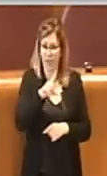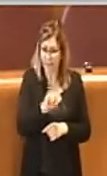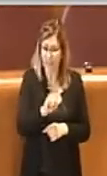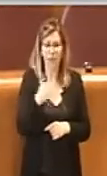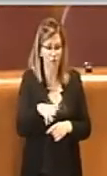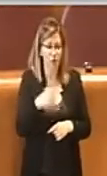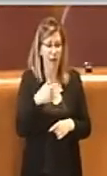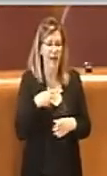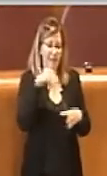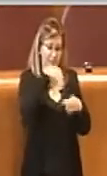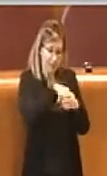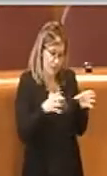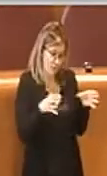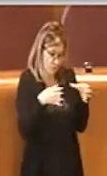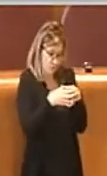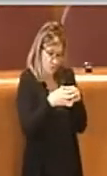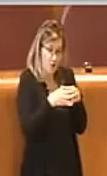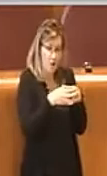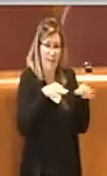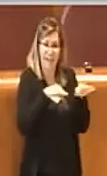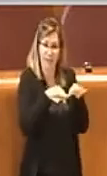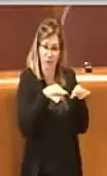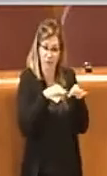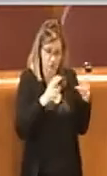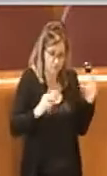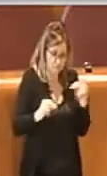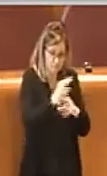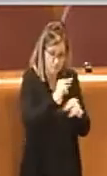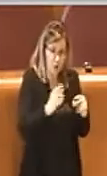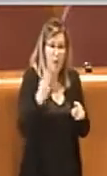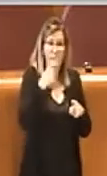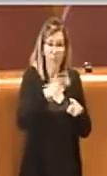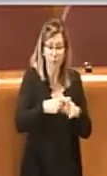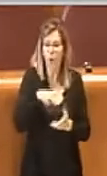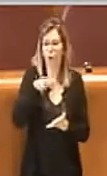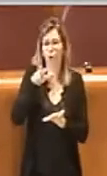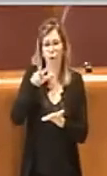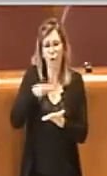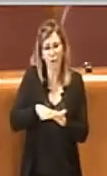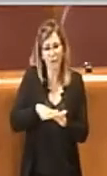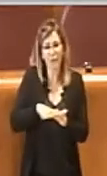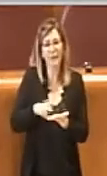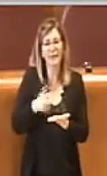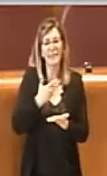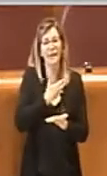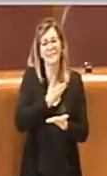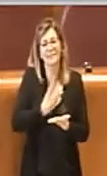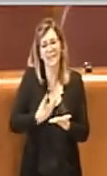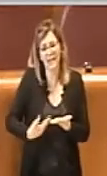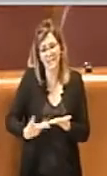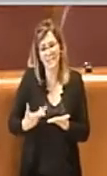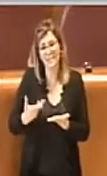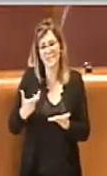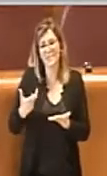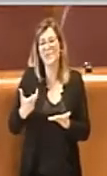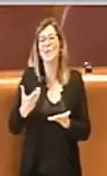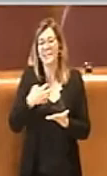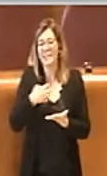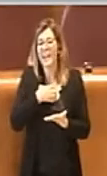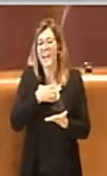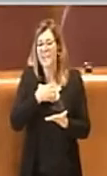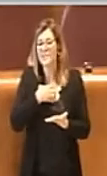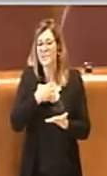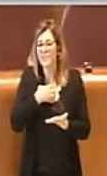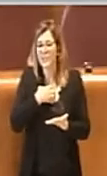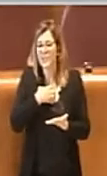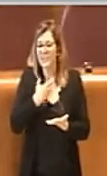gabbia di regia e appunto confermata dall'assessore con la delega in materia,